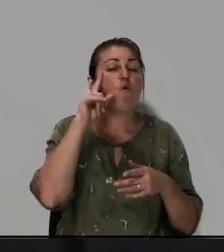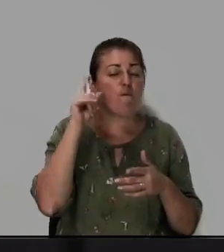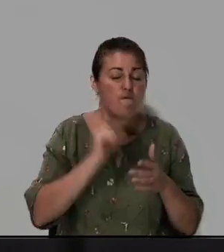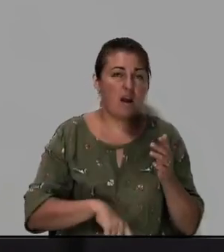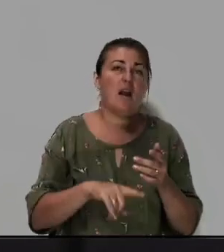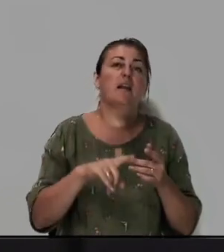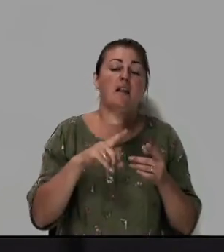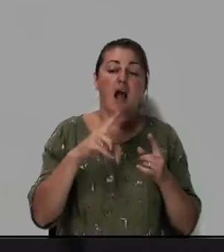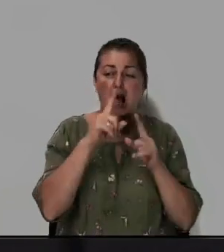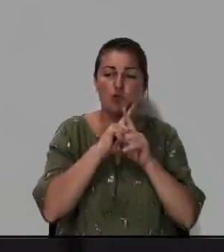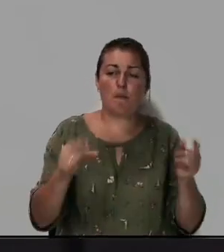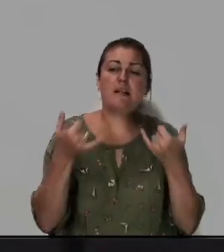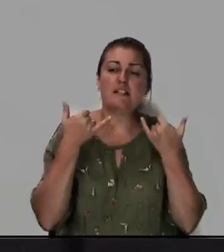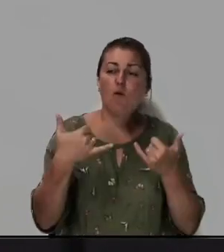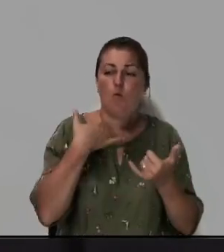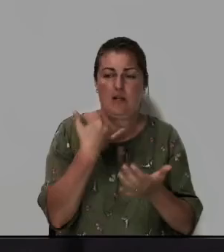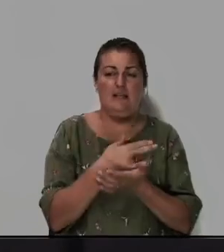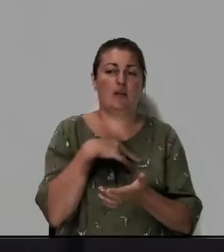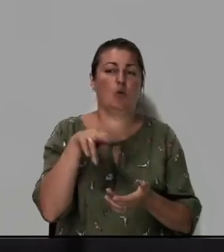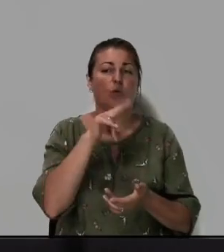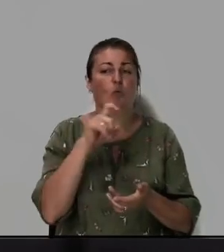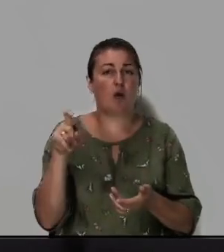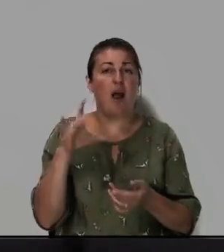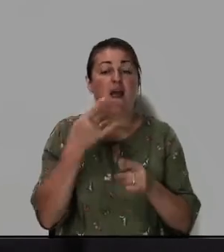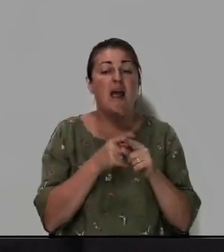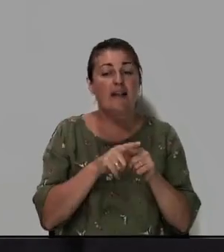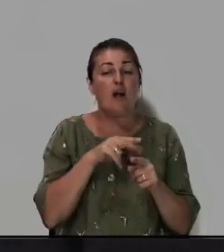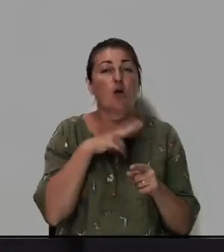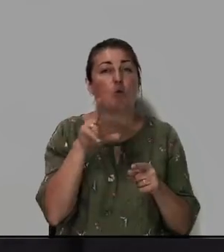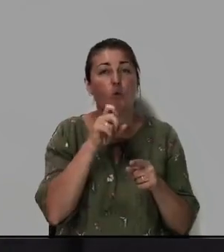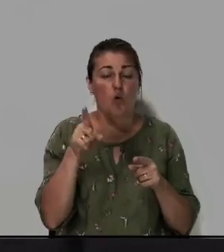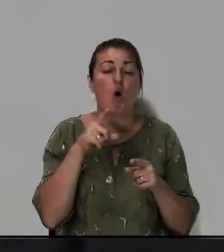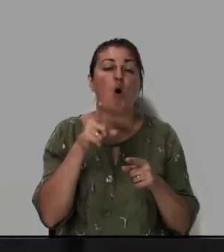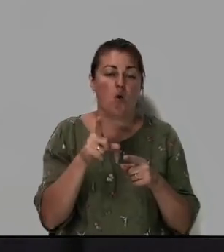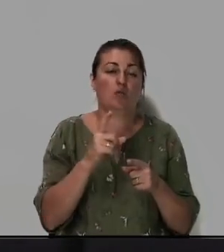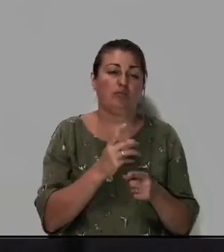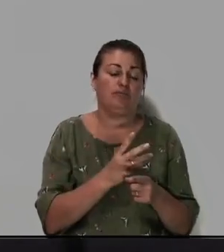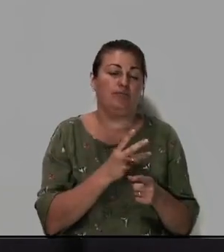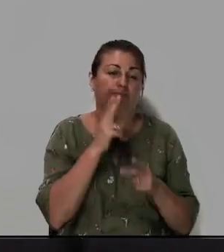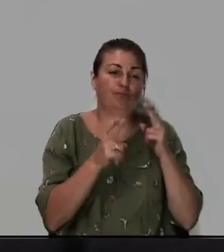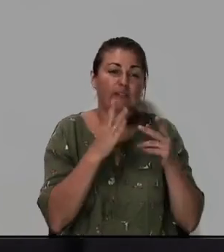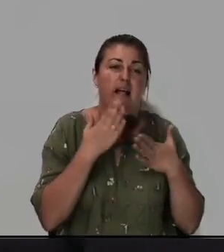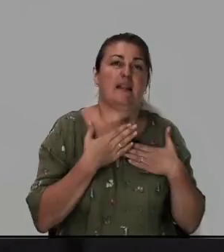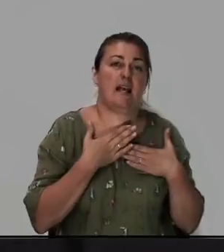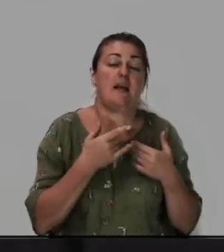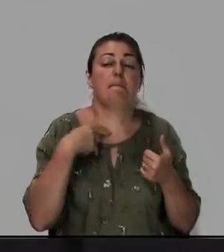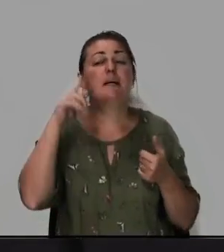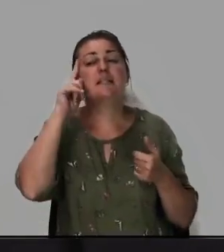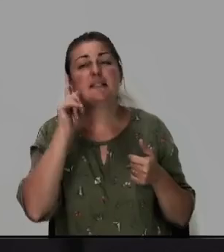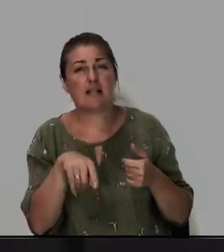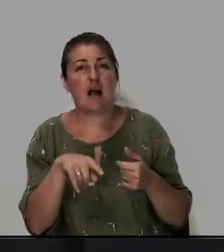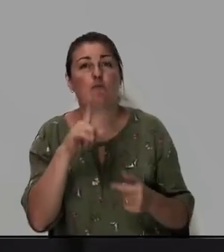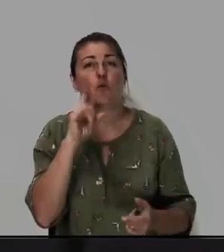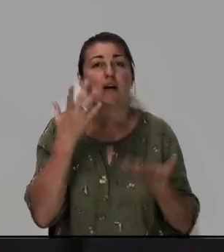особенно сегодня у нас есть дух и в этот дух он и ходатайствует за нас и мы знаем что